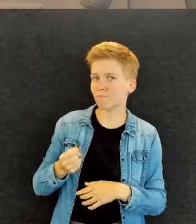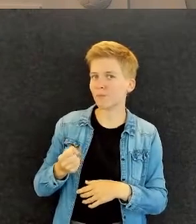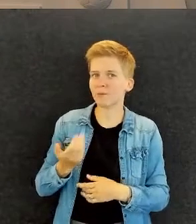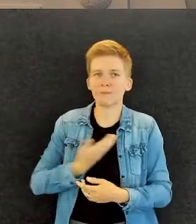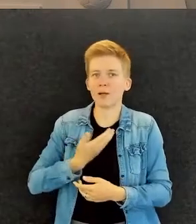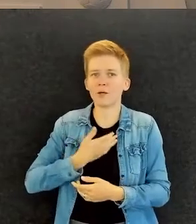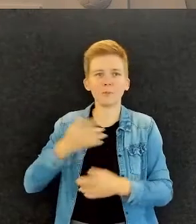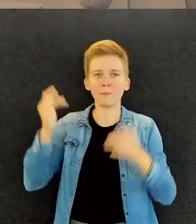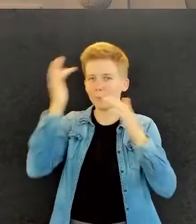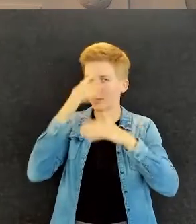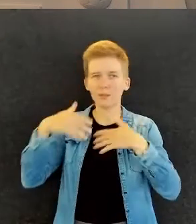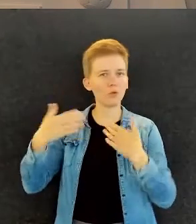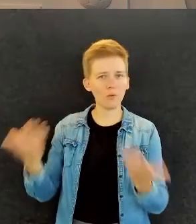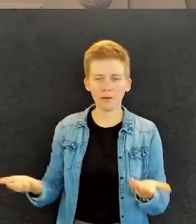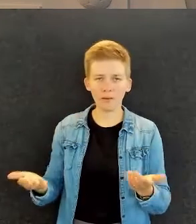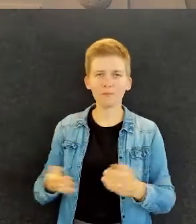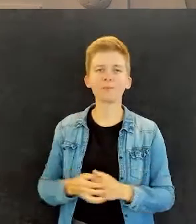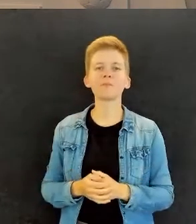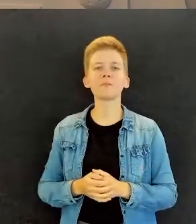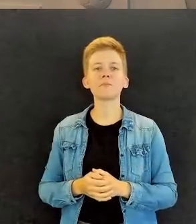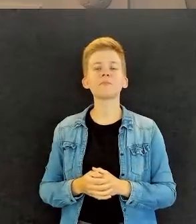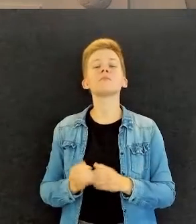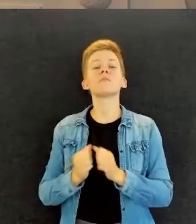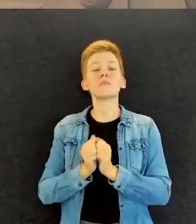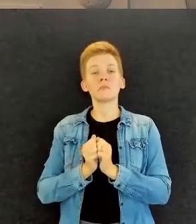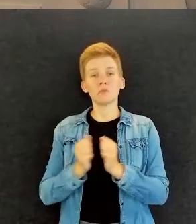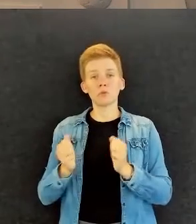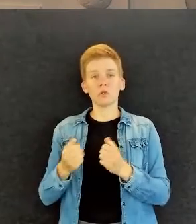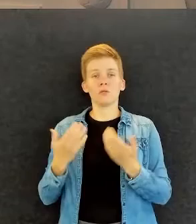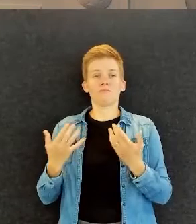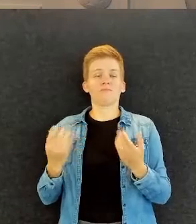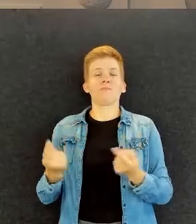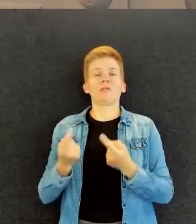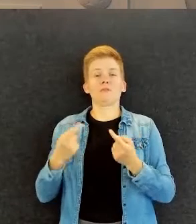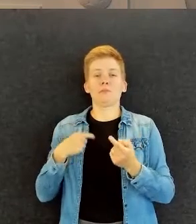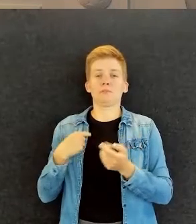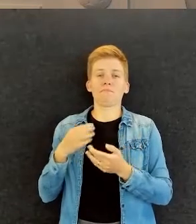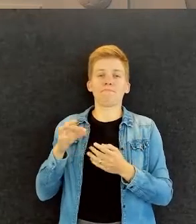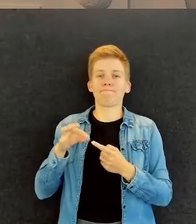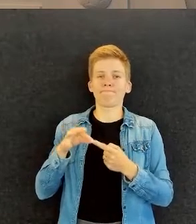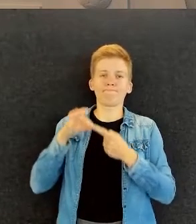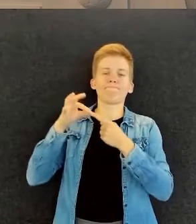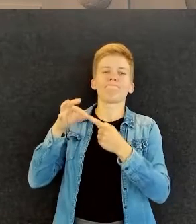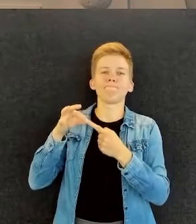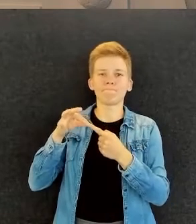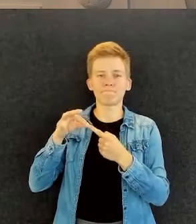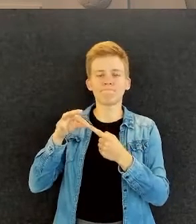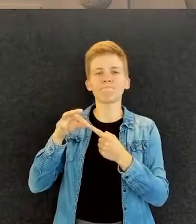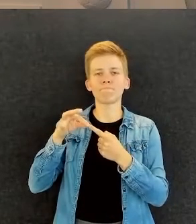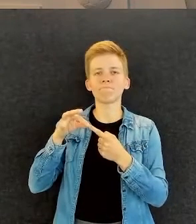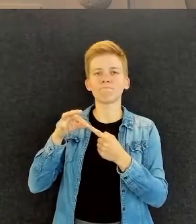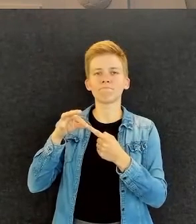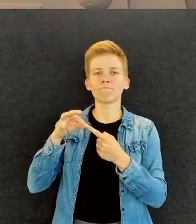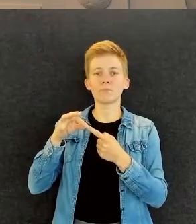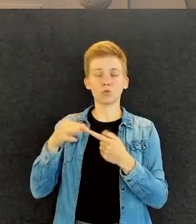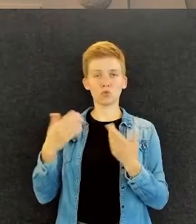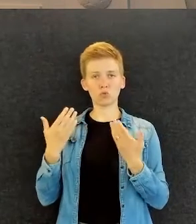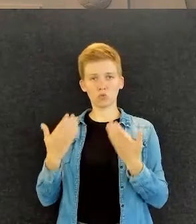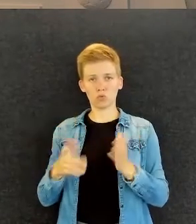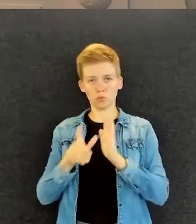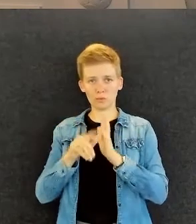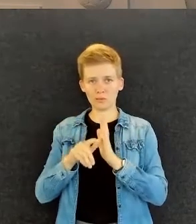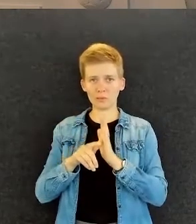mietitty. Tässä kohtaa nostaisin myös sellaisen, että tällä hetkellä